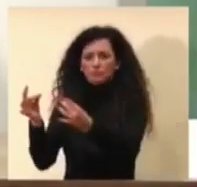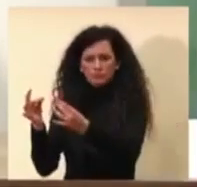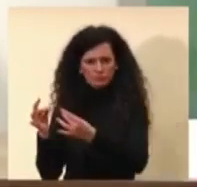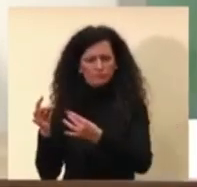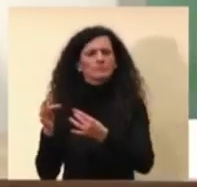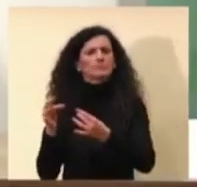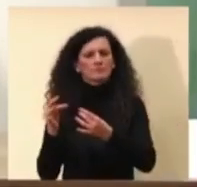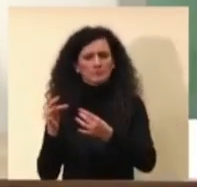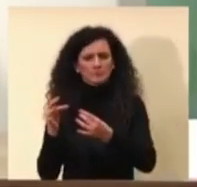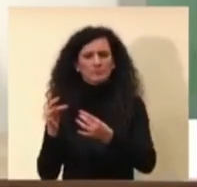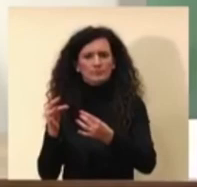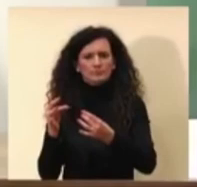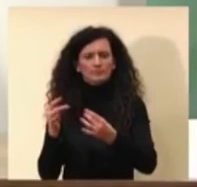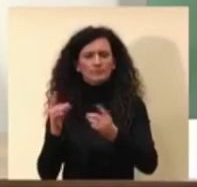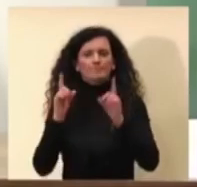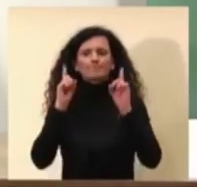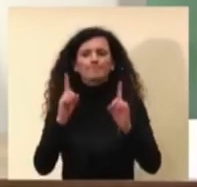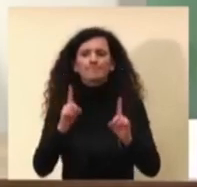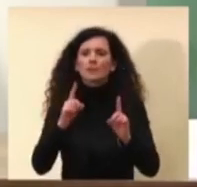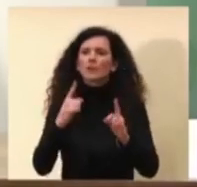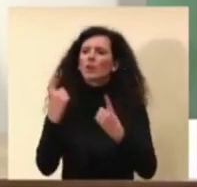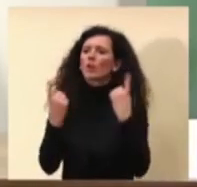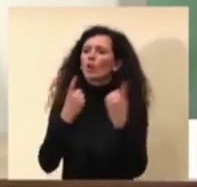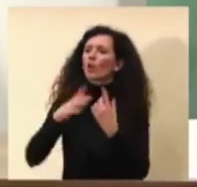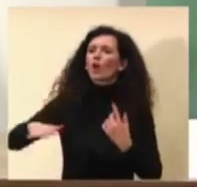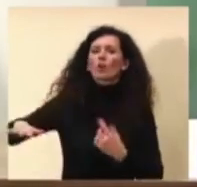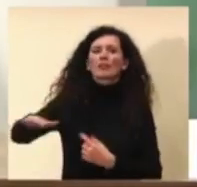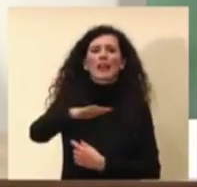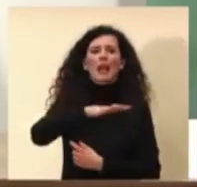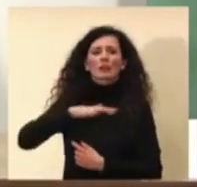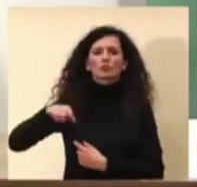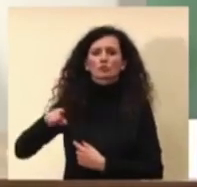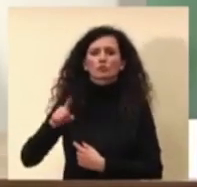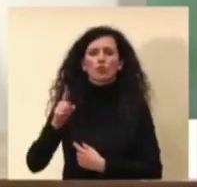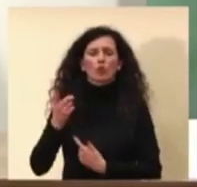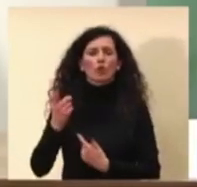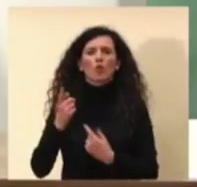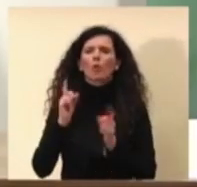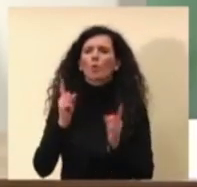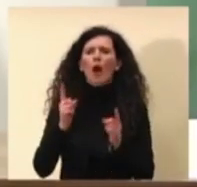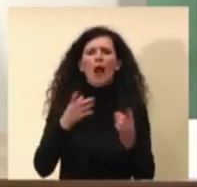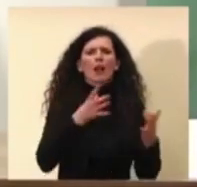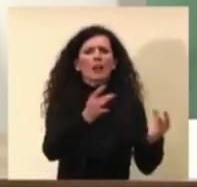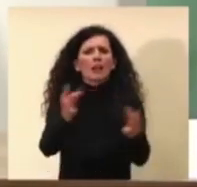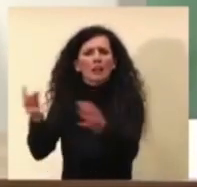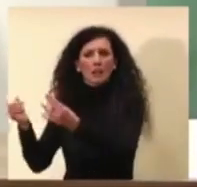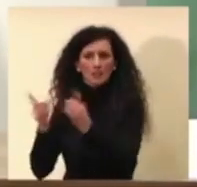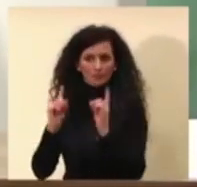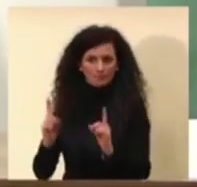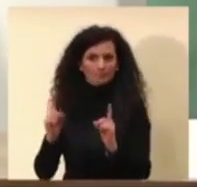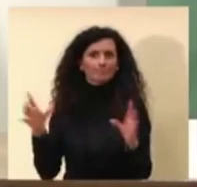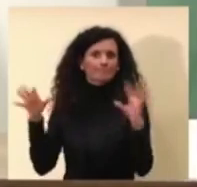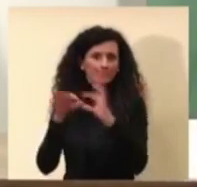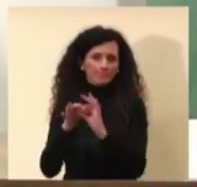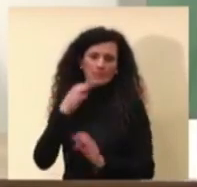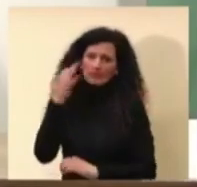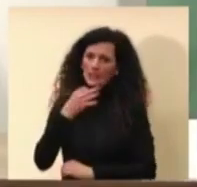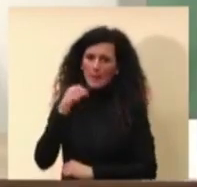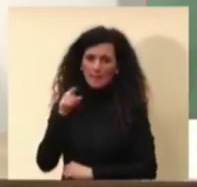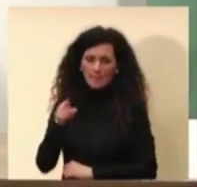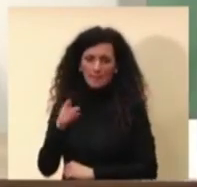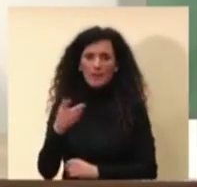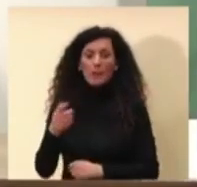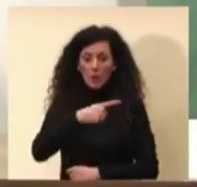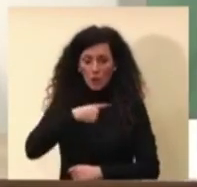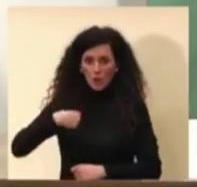che fare anche con il contesto dove il virus si trova a circolare ok quindi quello che noi abbiamo ritenuto sono stime